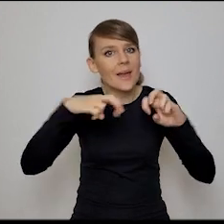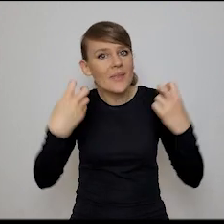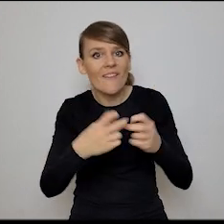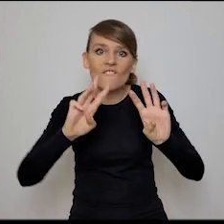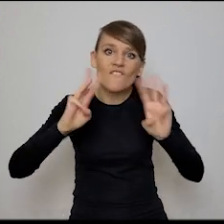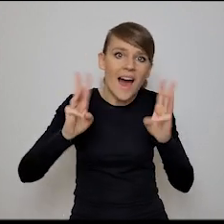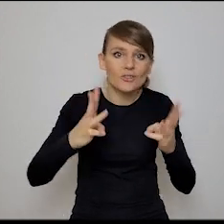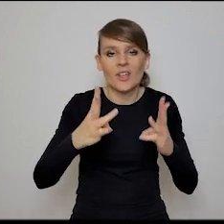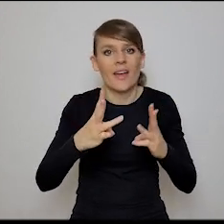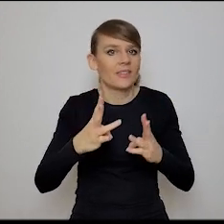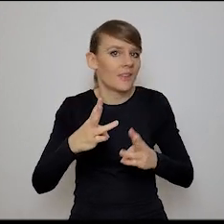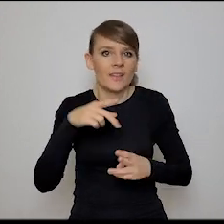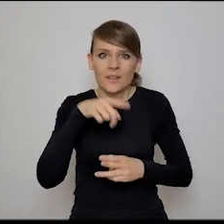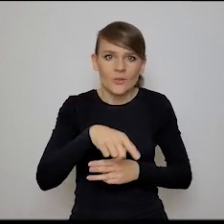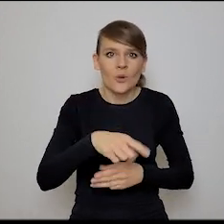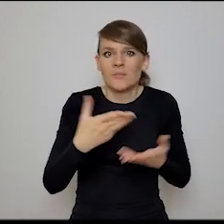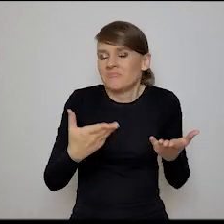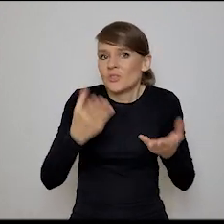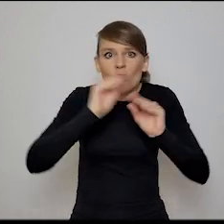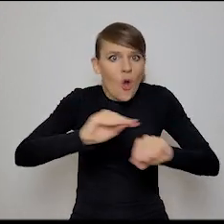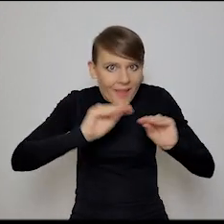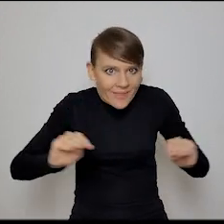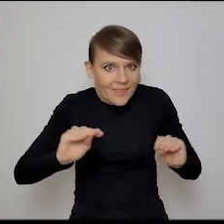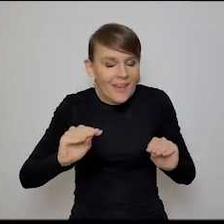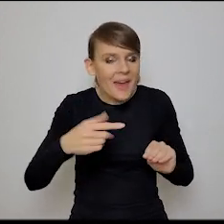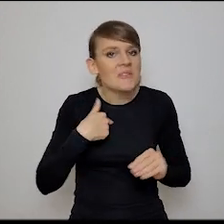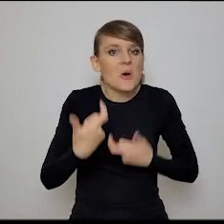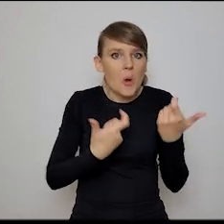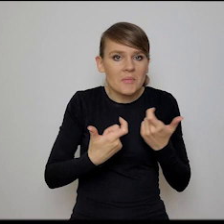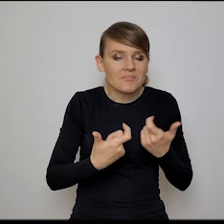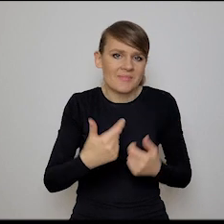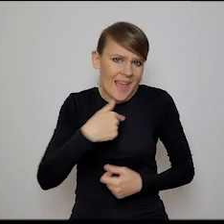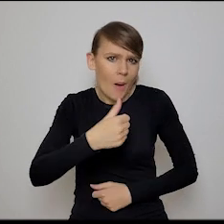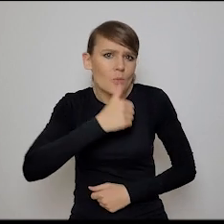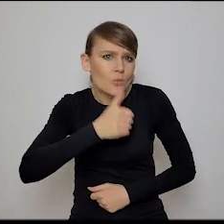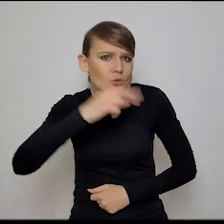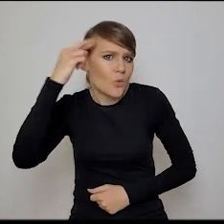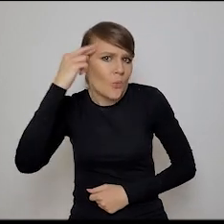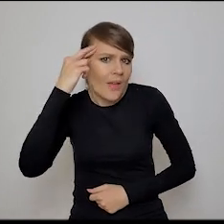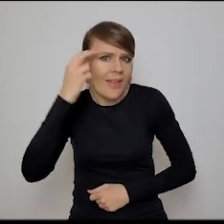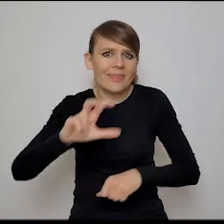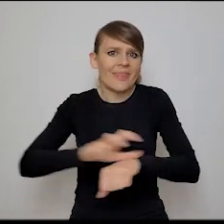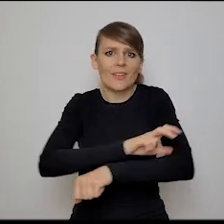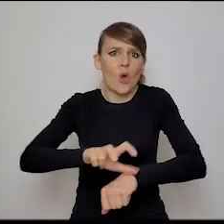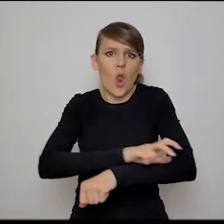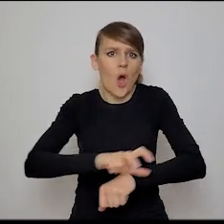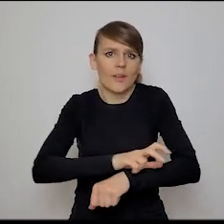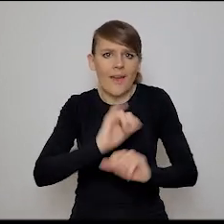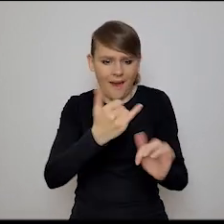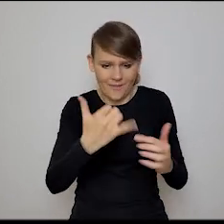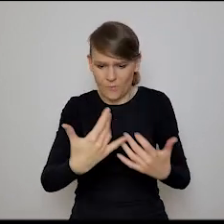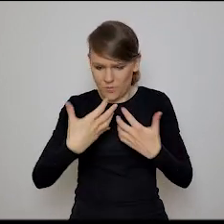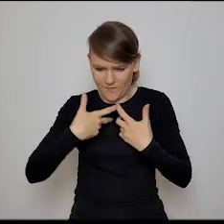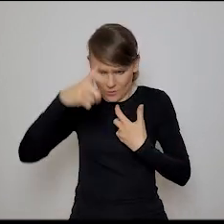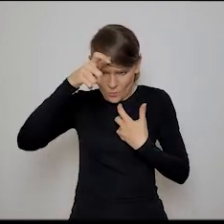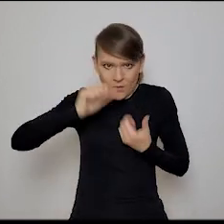to warsztatowych, czy to jakichś tam, nie wiem, szkoleniowych, to ja próbuję zrozumieć, co technologie robią z nami, tak, czyli